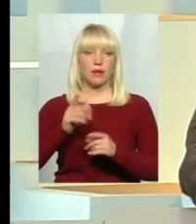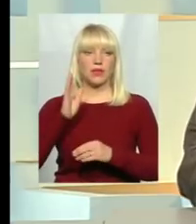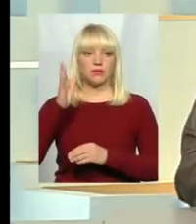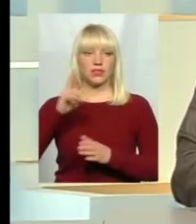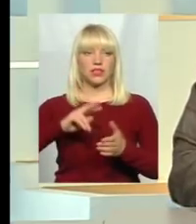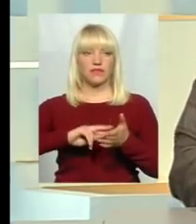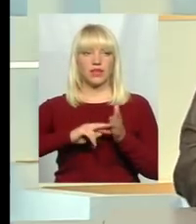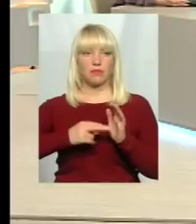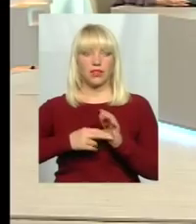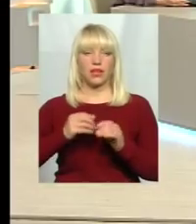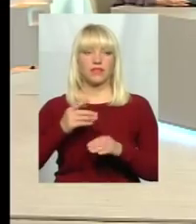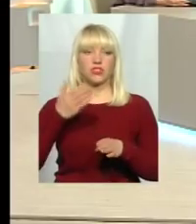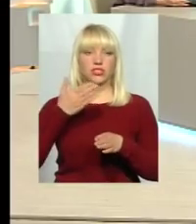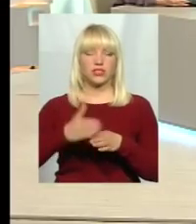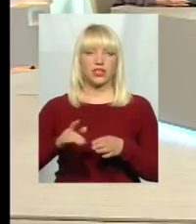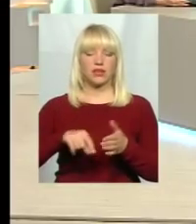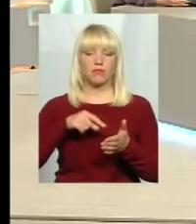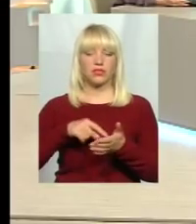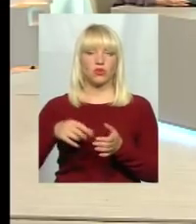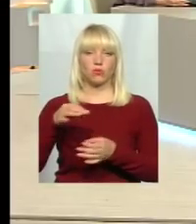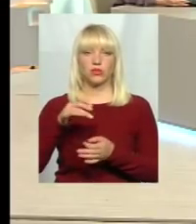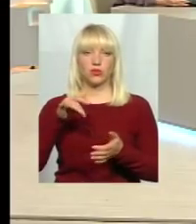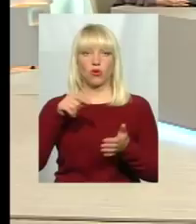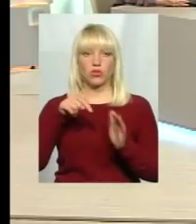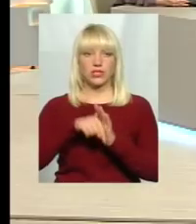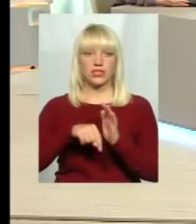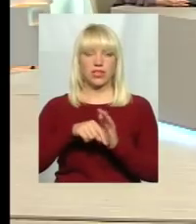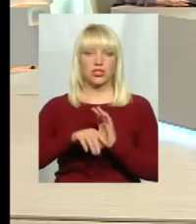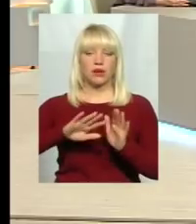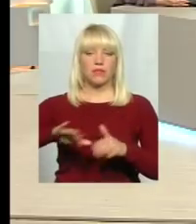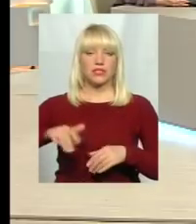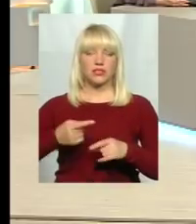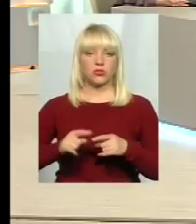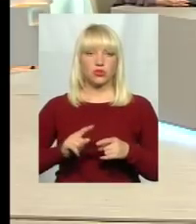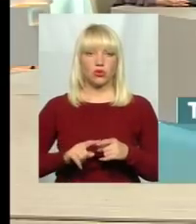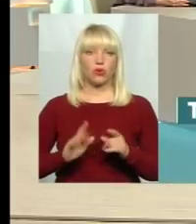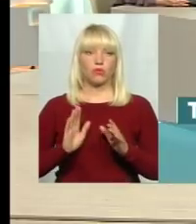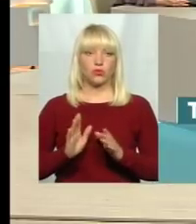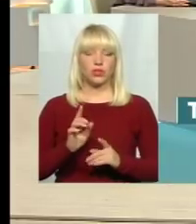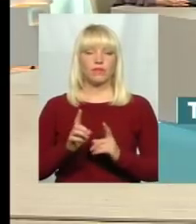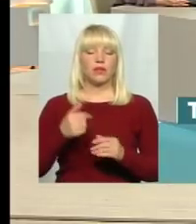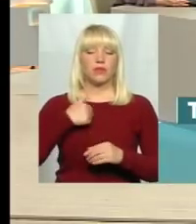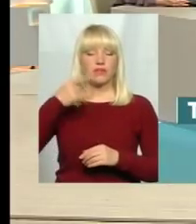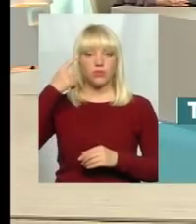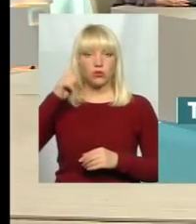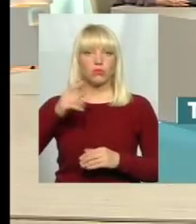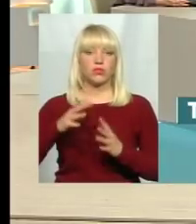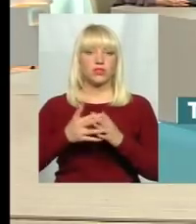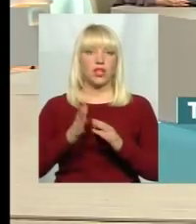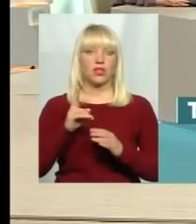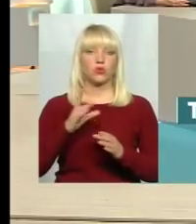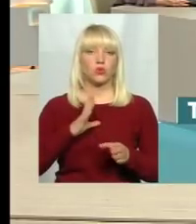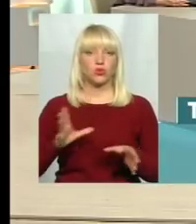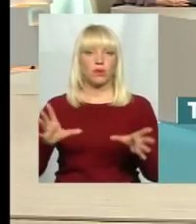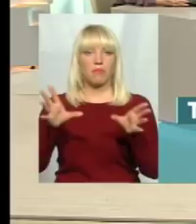тому числі в частині міста обласного значення. Думаю, після цього процес активізується. Сьогодні мені відомо про певні села, які хочуть приєднатися до міста